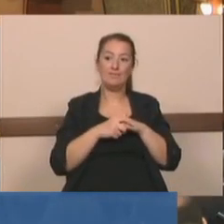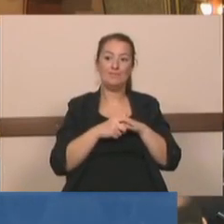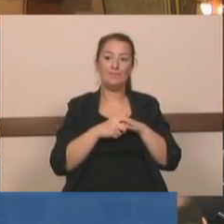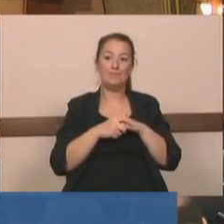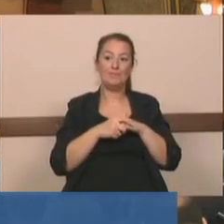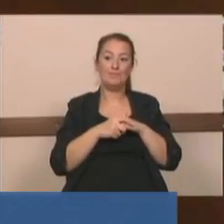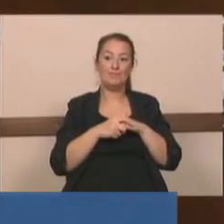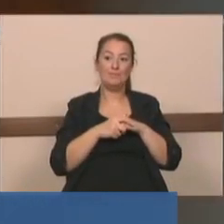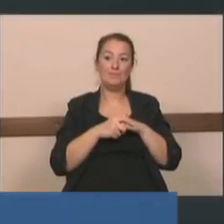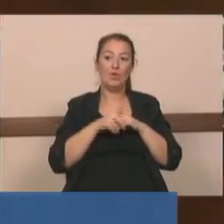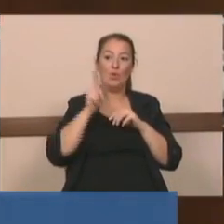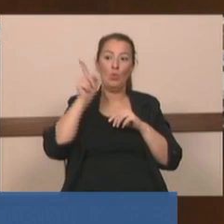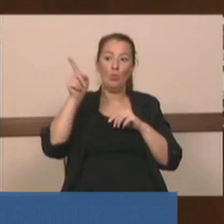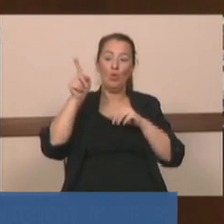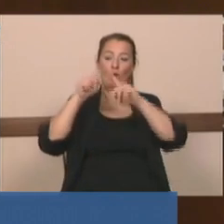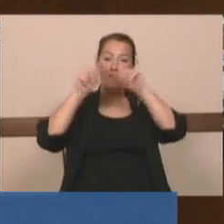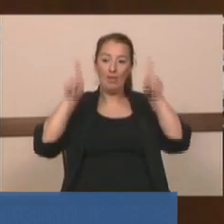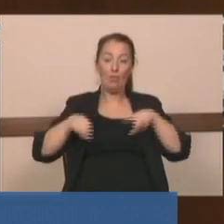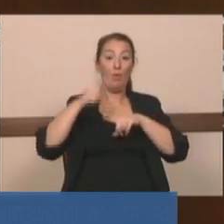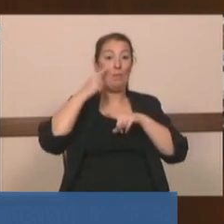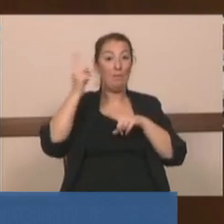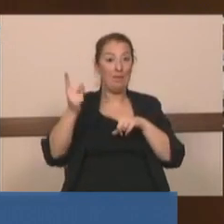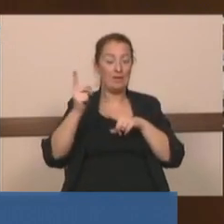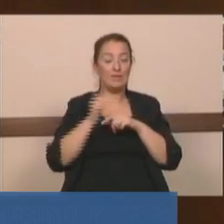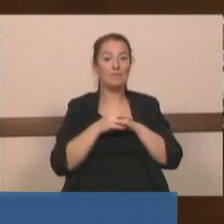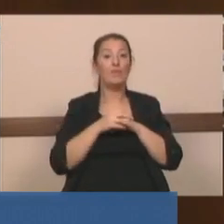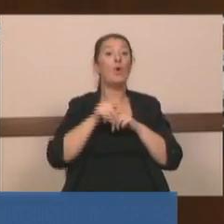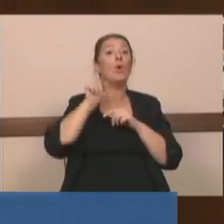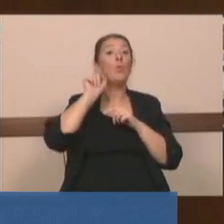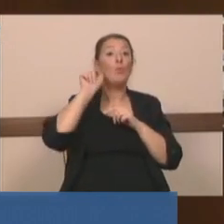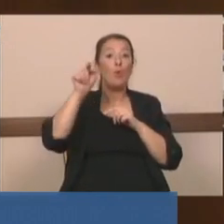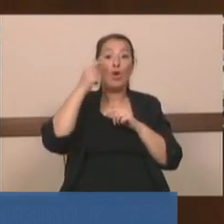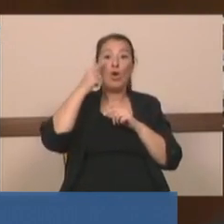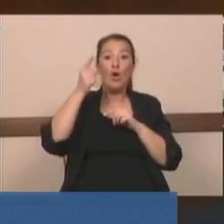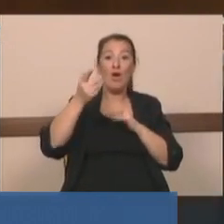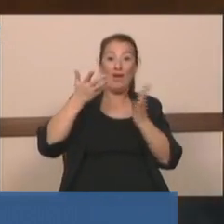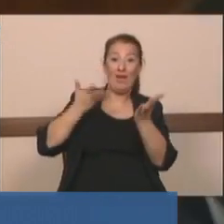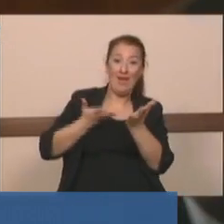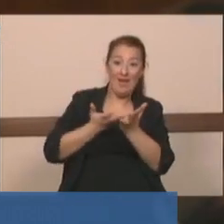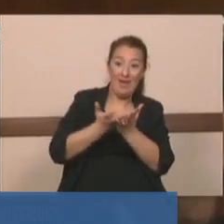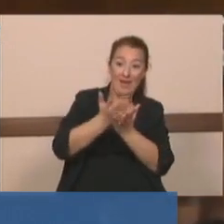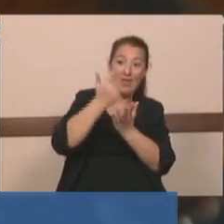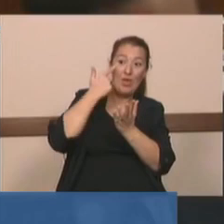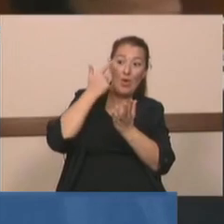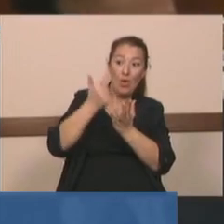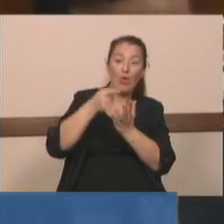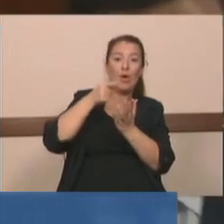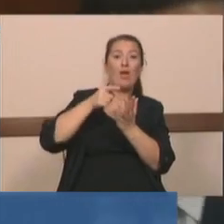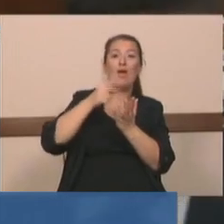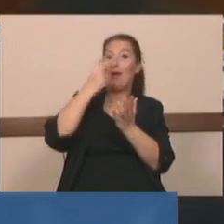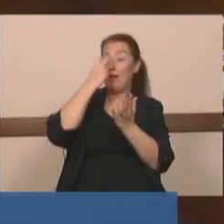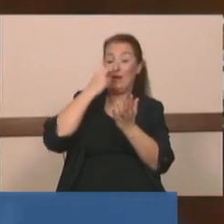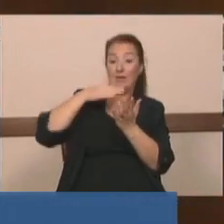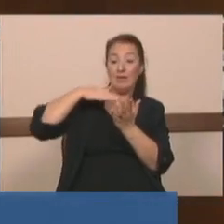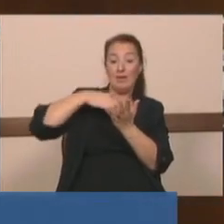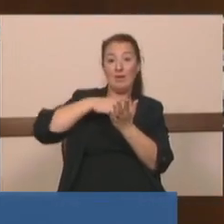Şu tabloya doğru bakalım. Buradaki hafriyat kamyonları bu aksta ilerleyip gelecekler,